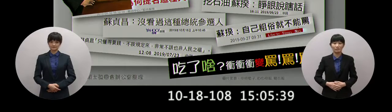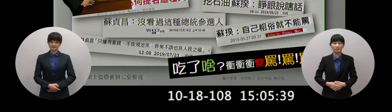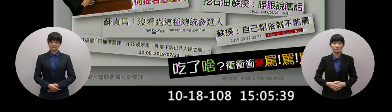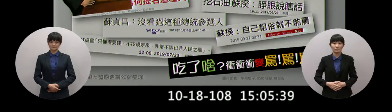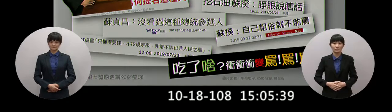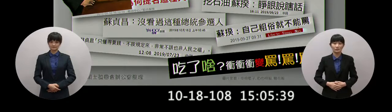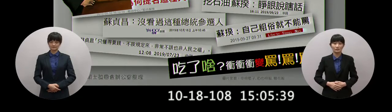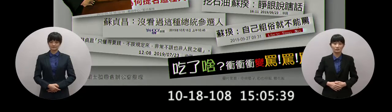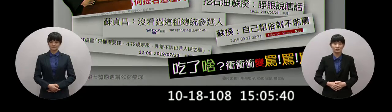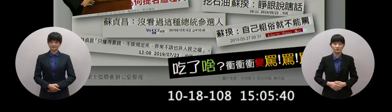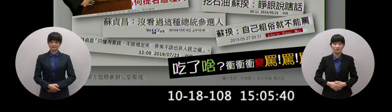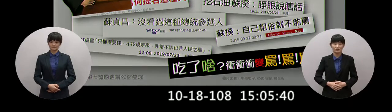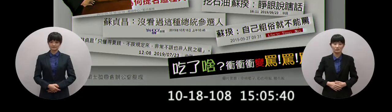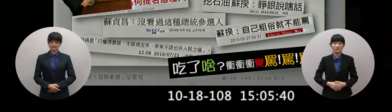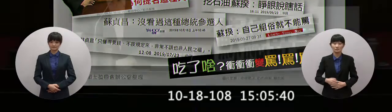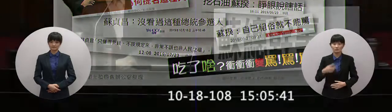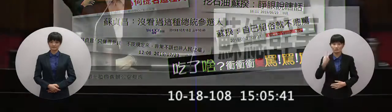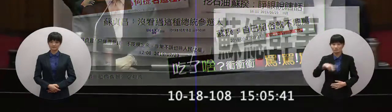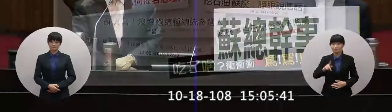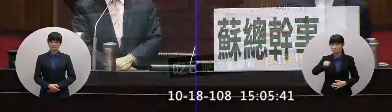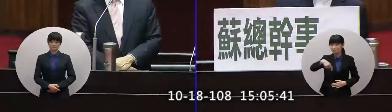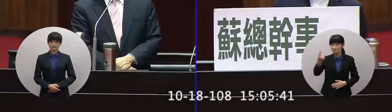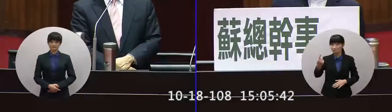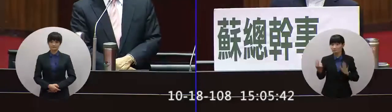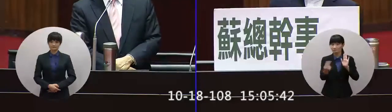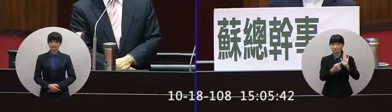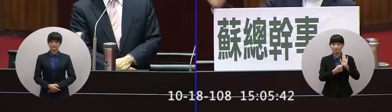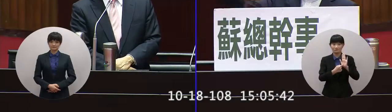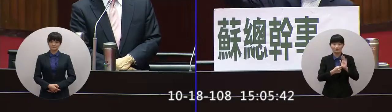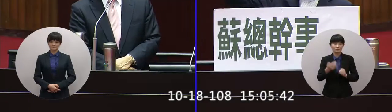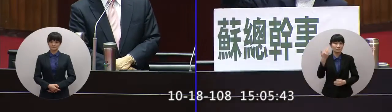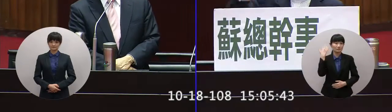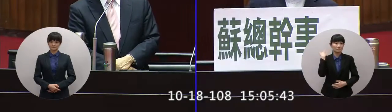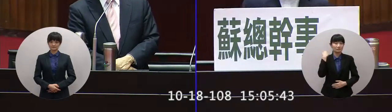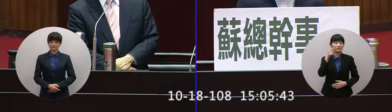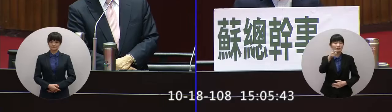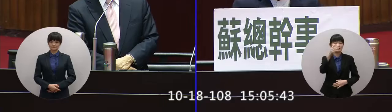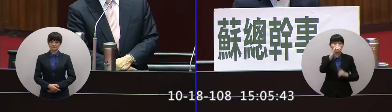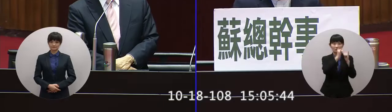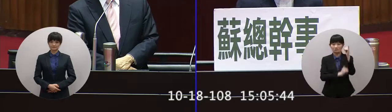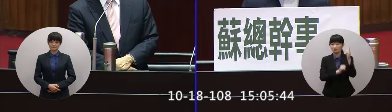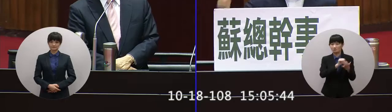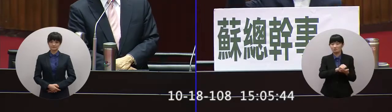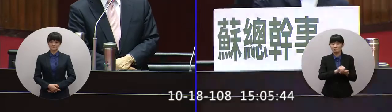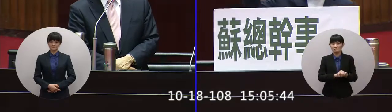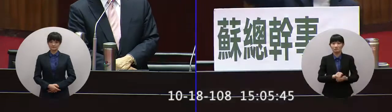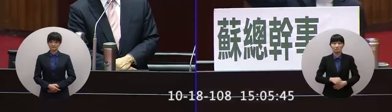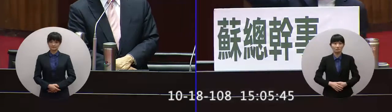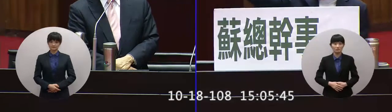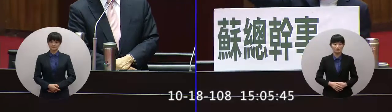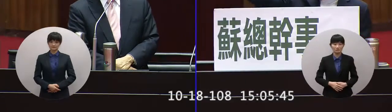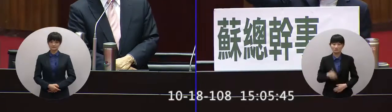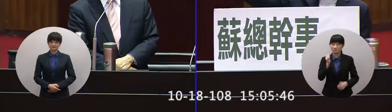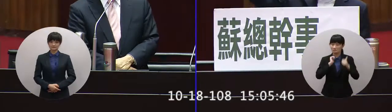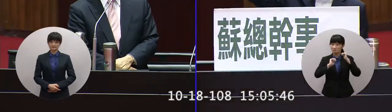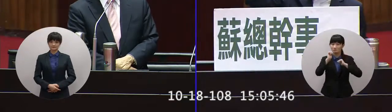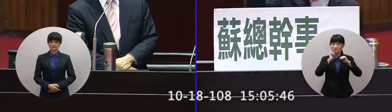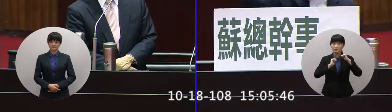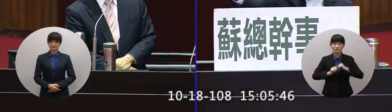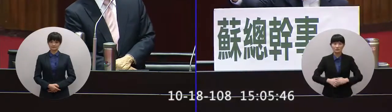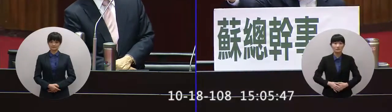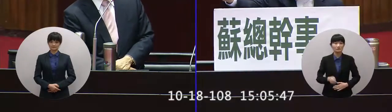千萬元來我們來看過去你的歷史你判生命